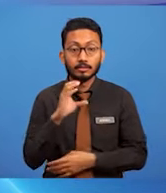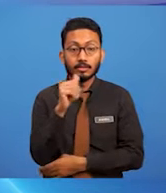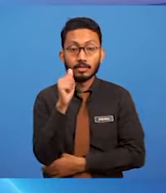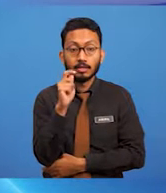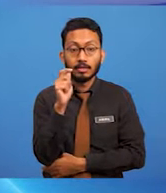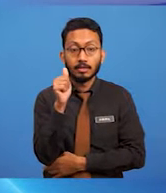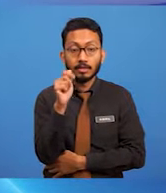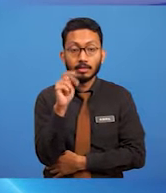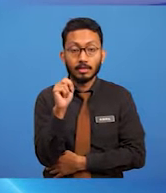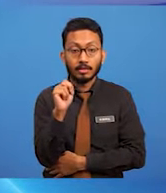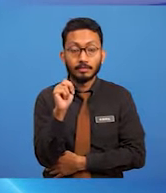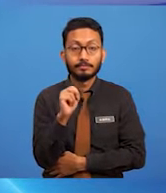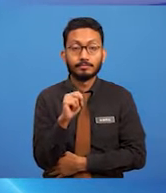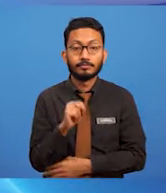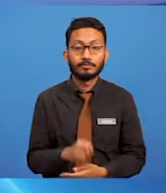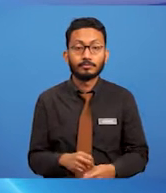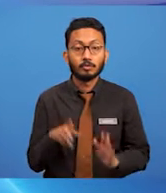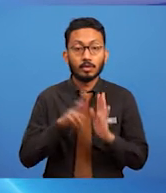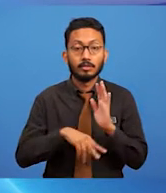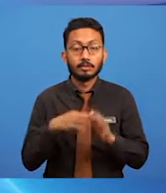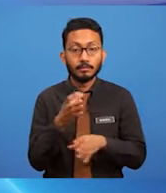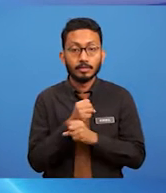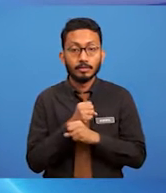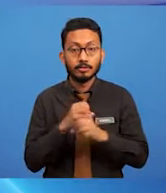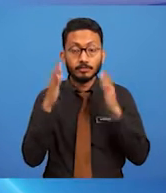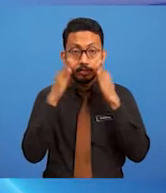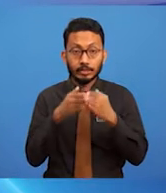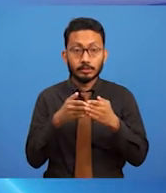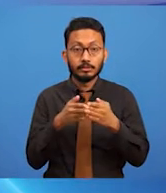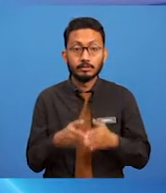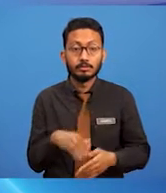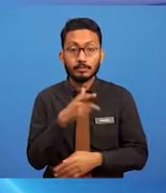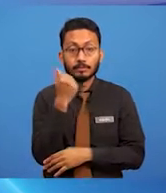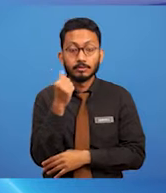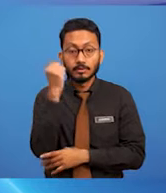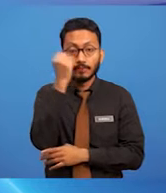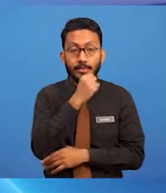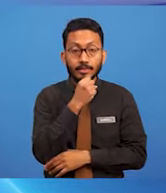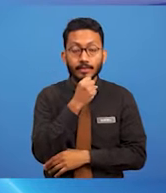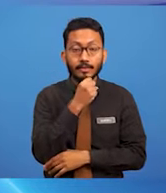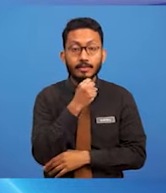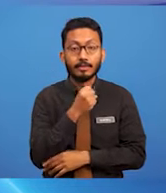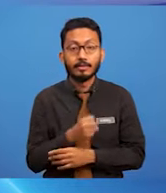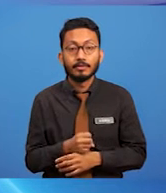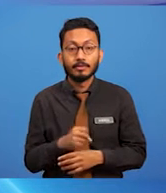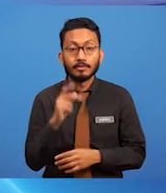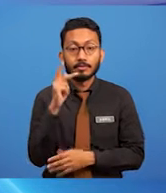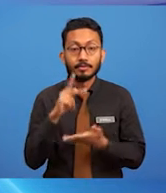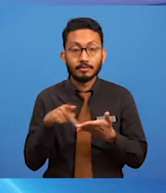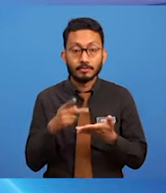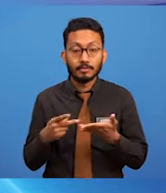perhatian kerana sifat sifat karya seni yang terjemahkan